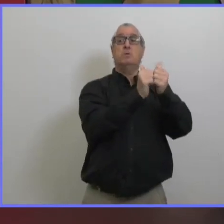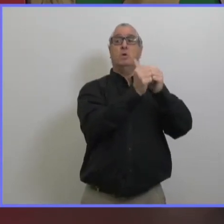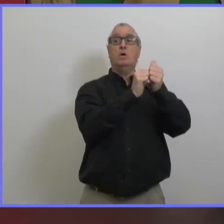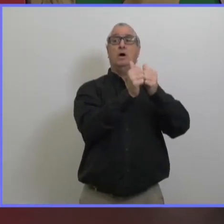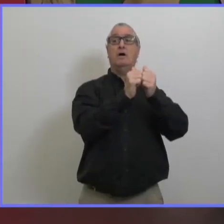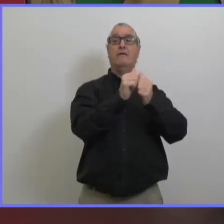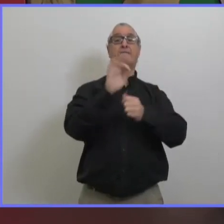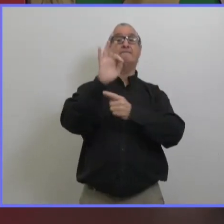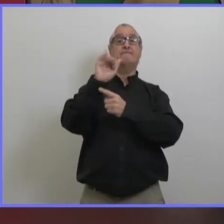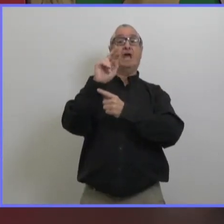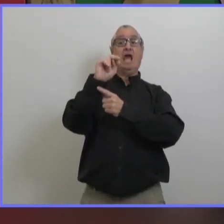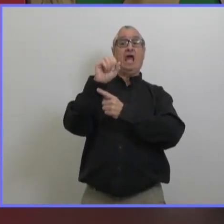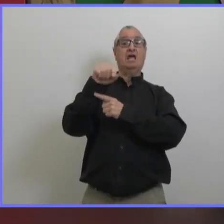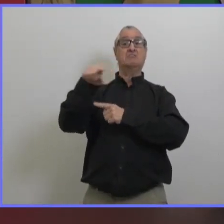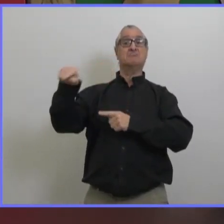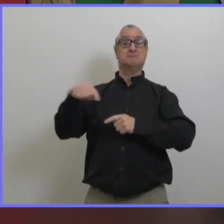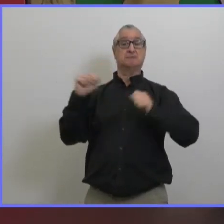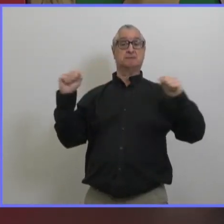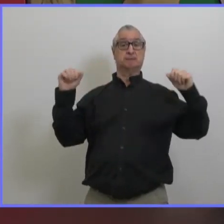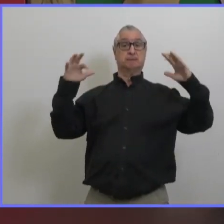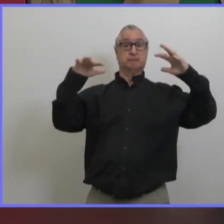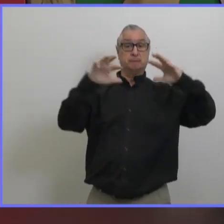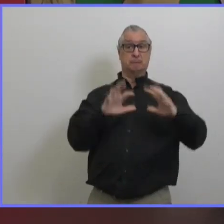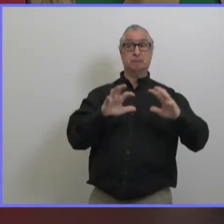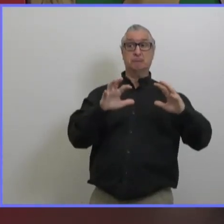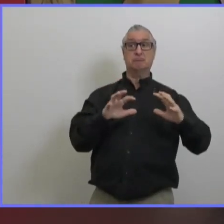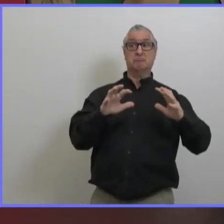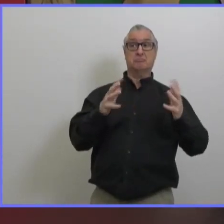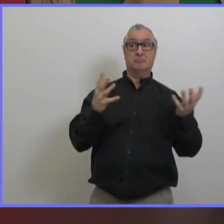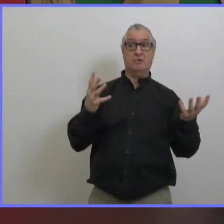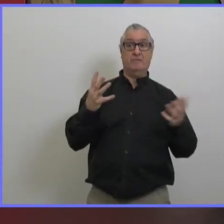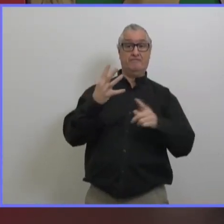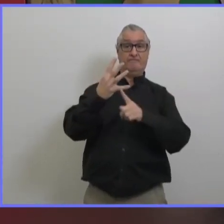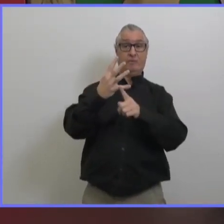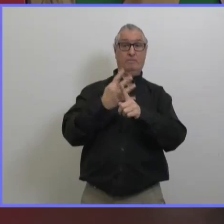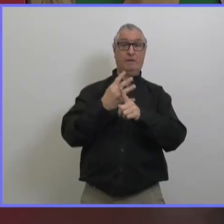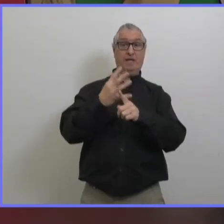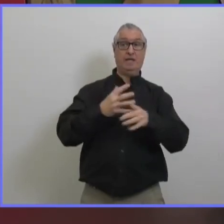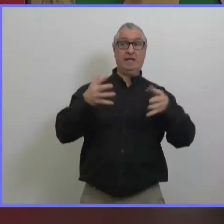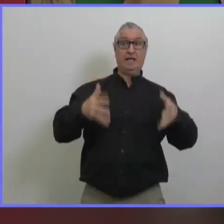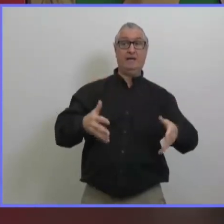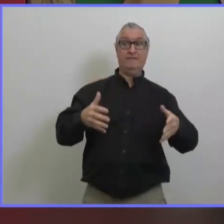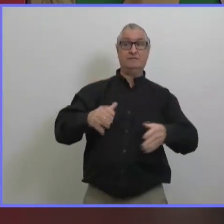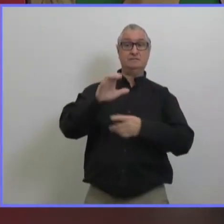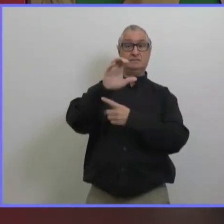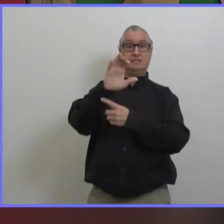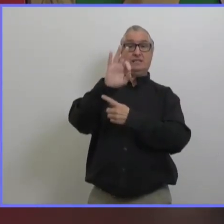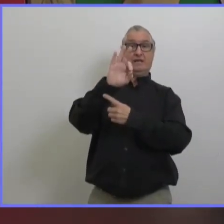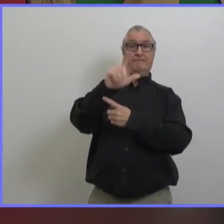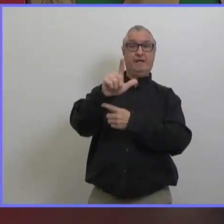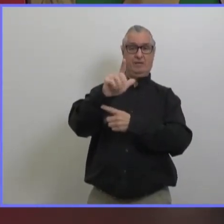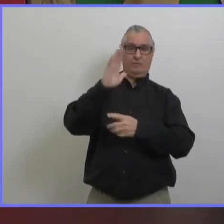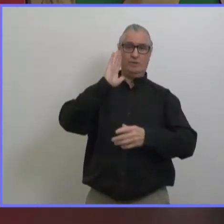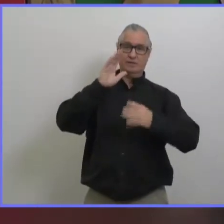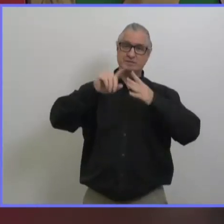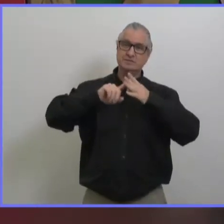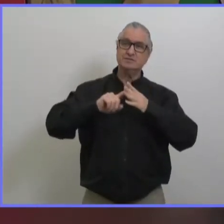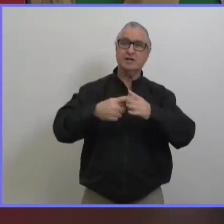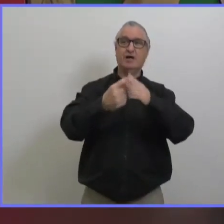ont à l'extérieur de leur maison sinon on va de nouveau voir une augmentation de la transmission merci pour ça